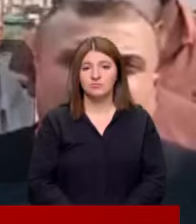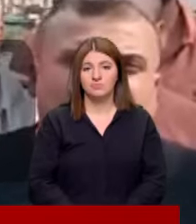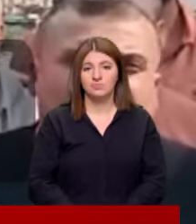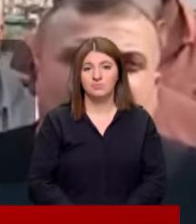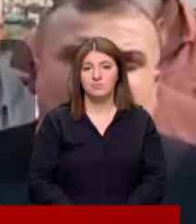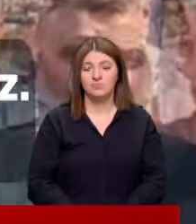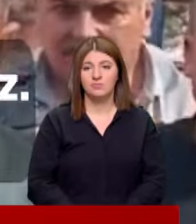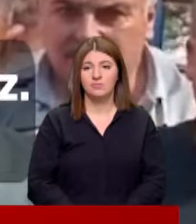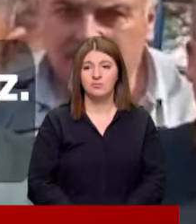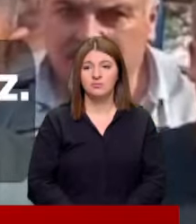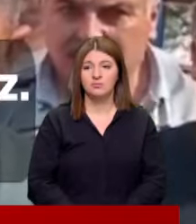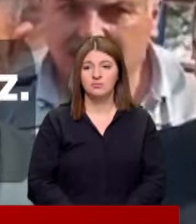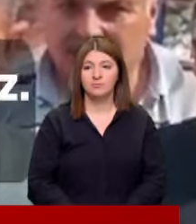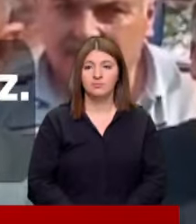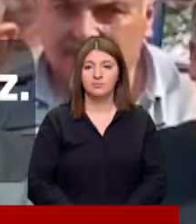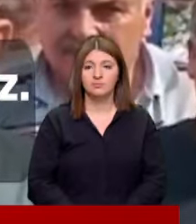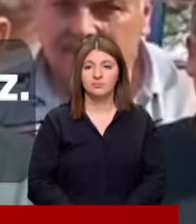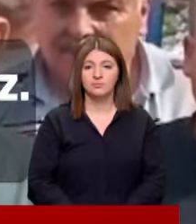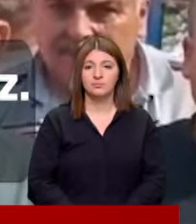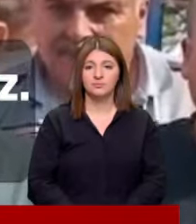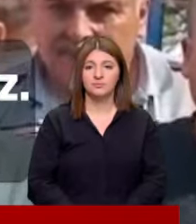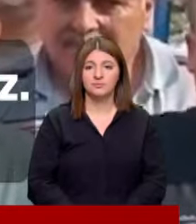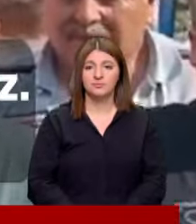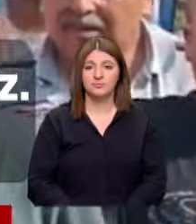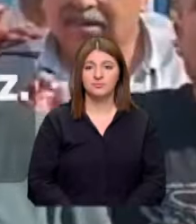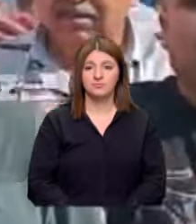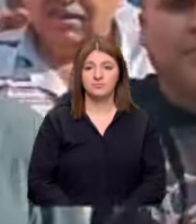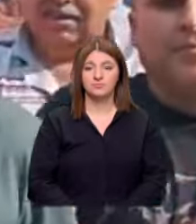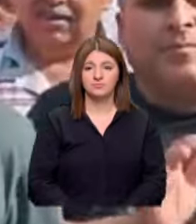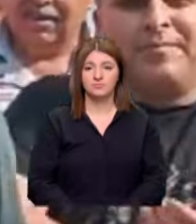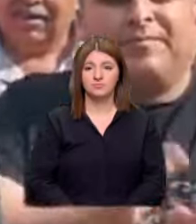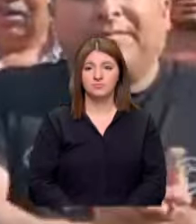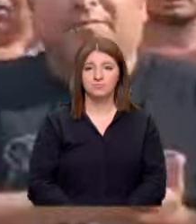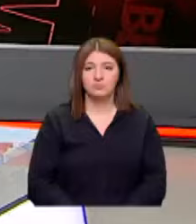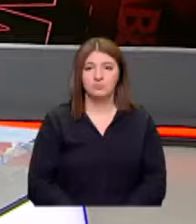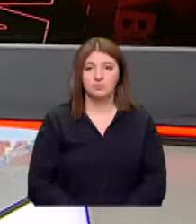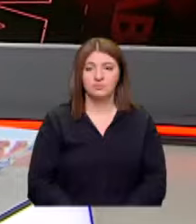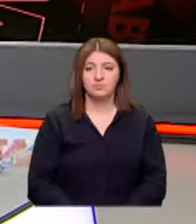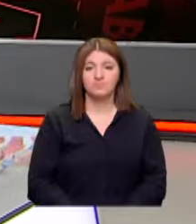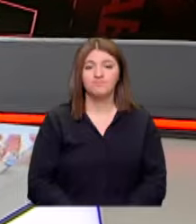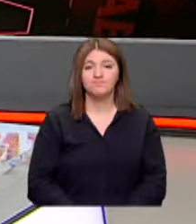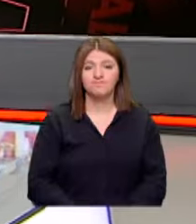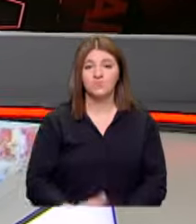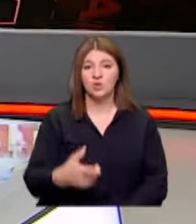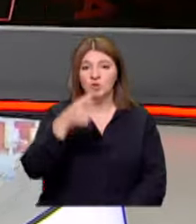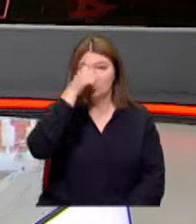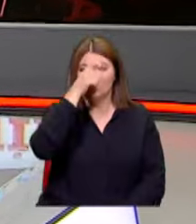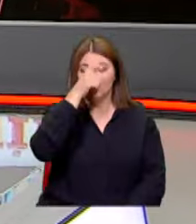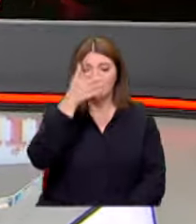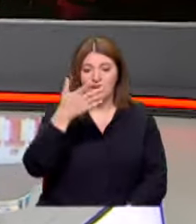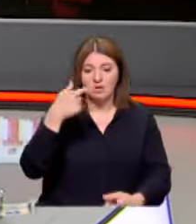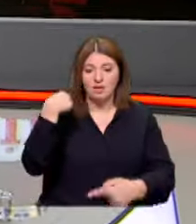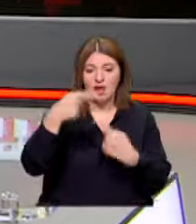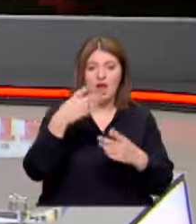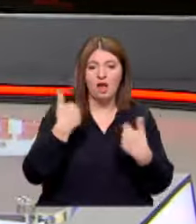bekliyoruz İstiyoruz Kazanacağız Kazanacağız Hep birlikte başaracağız Teşekkür ederim Türkiye'de gelinek haline